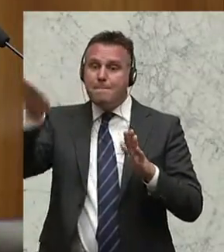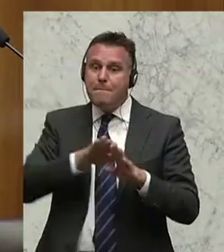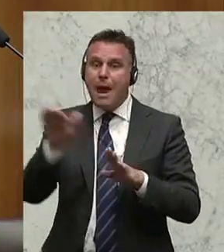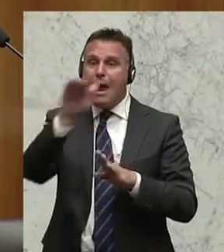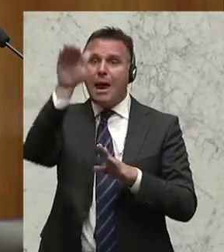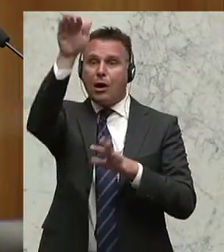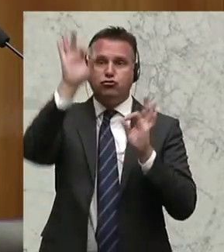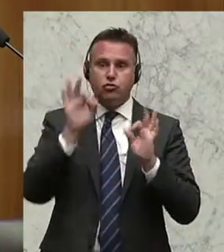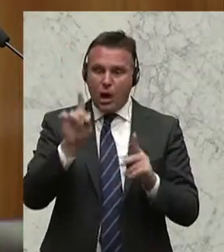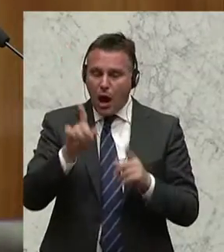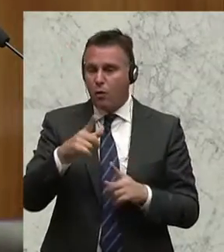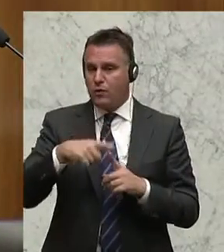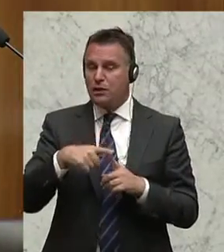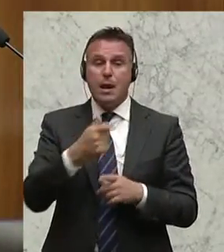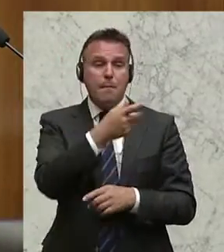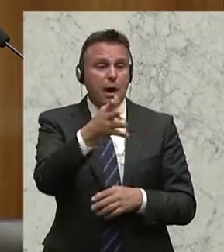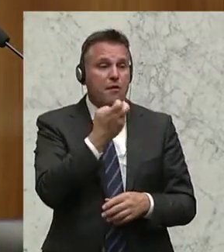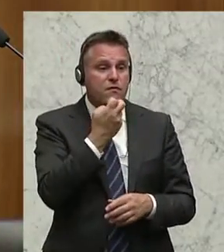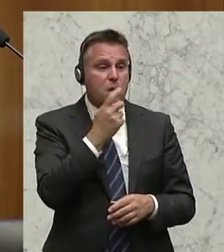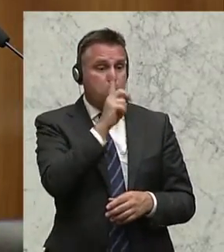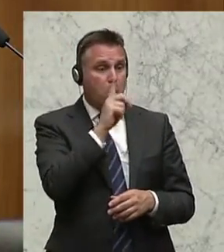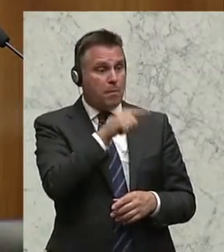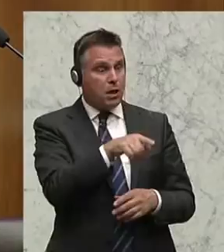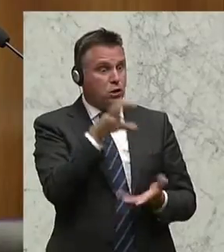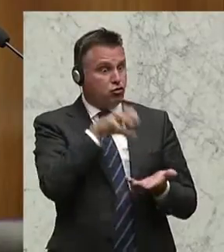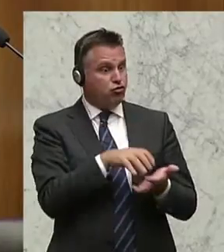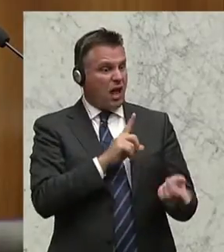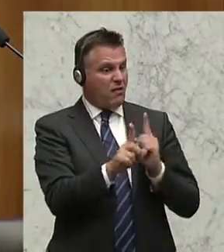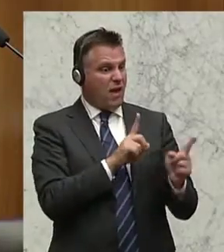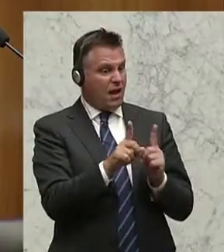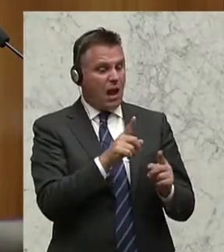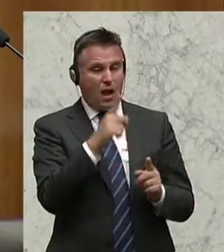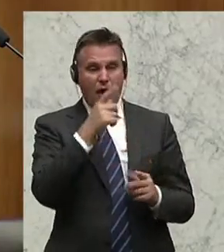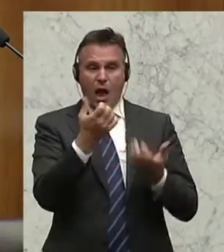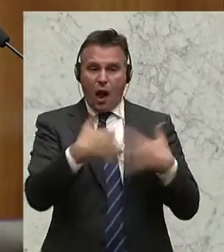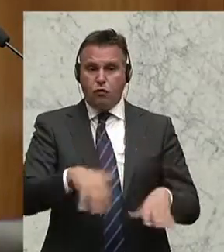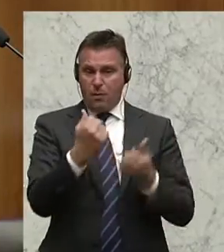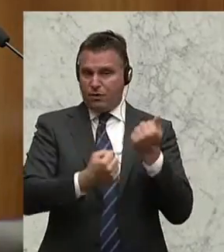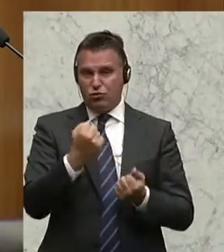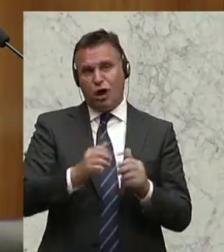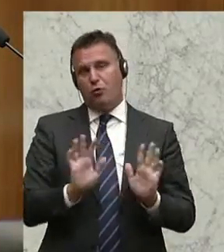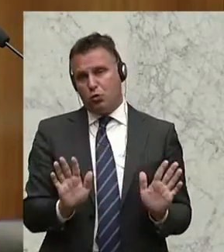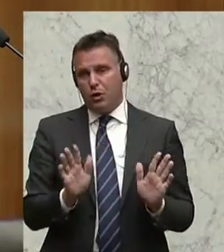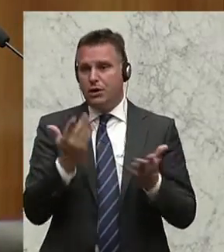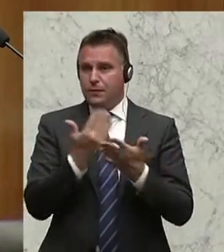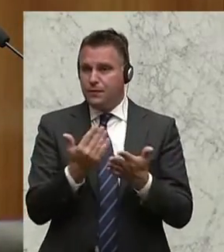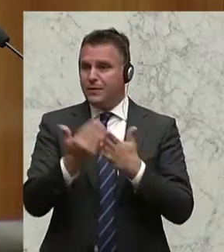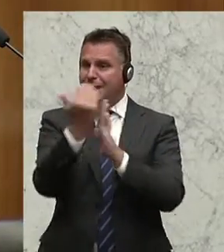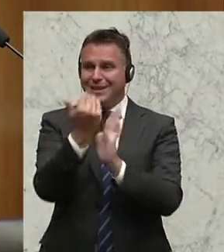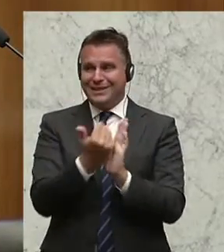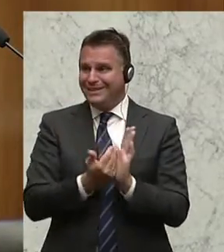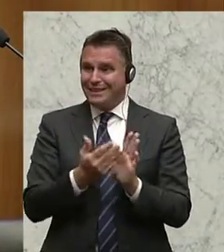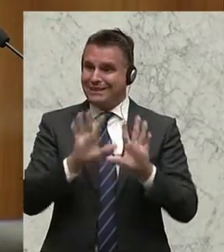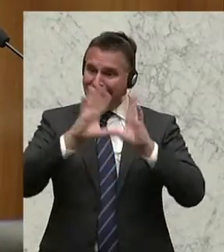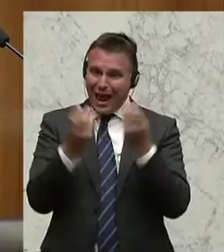Andere wollen unter Umständen im Startverkehr testen. Das sind Dinge, die man meines Erachtens mit einem Gesetz so nicht erfassen